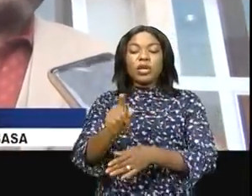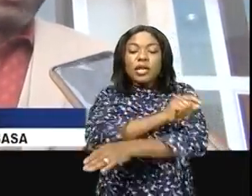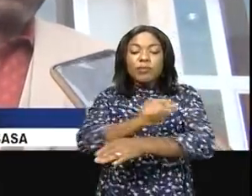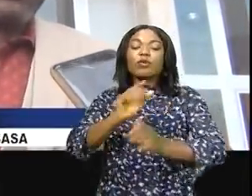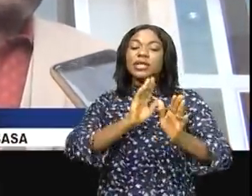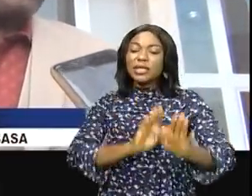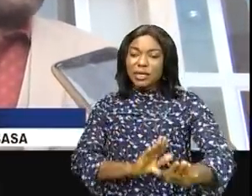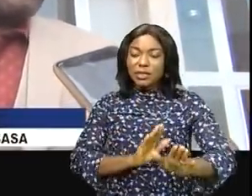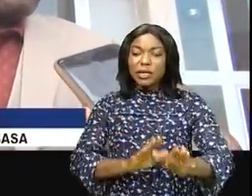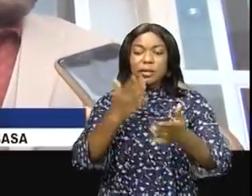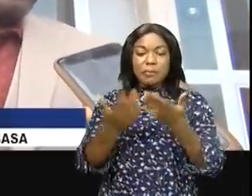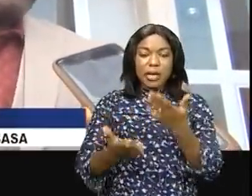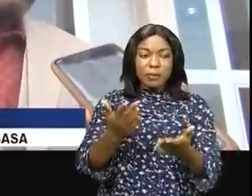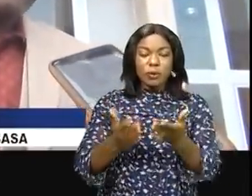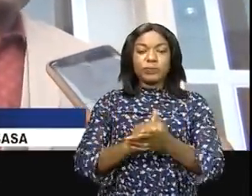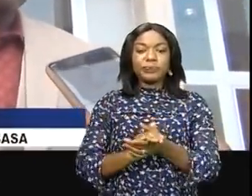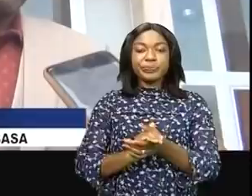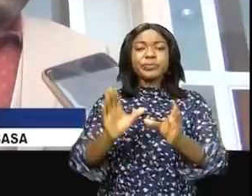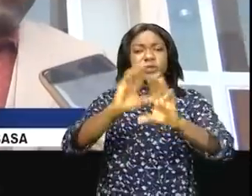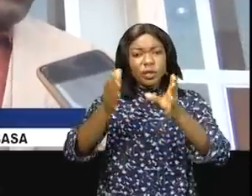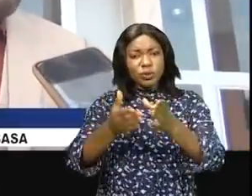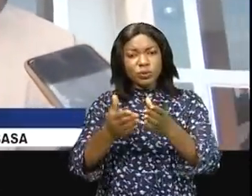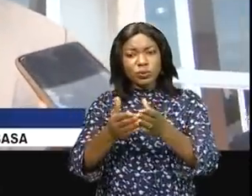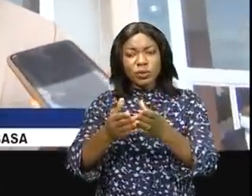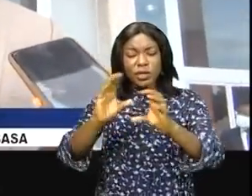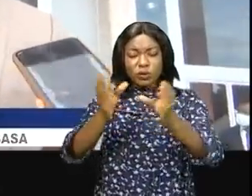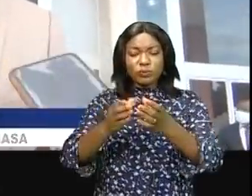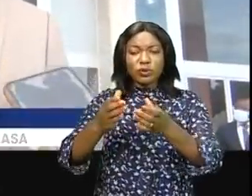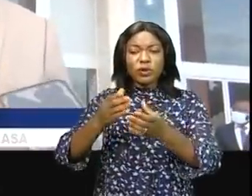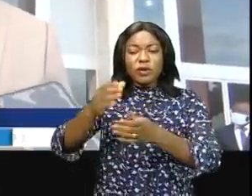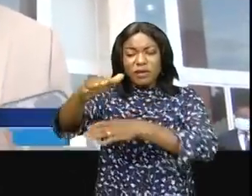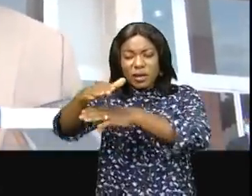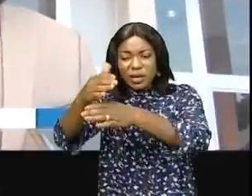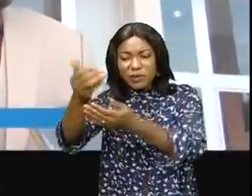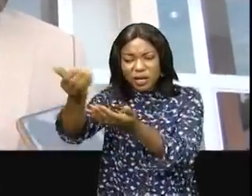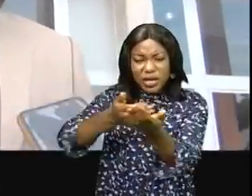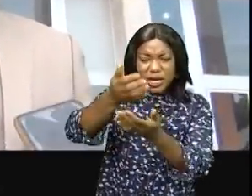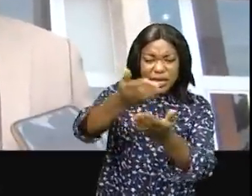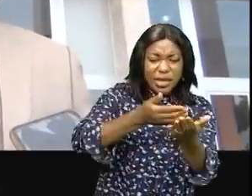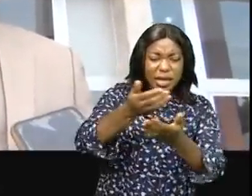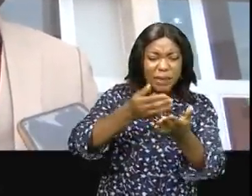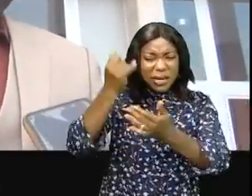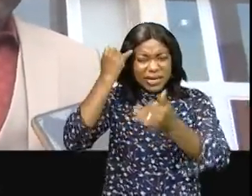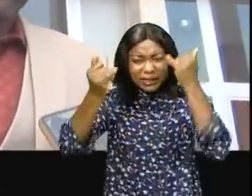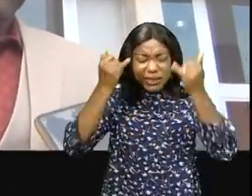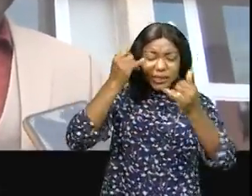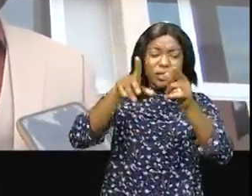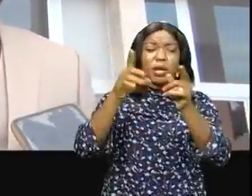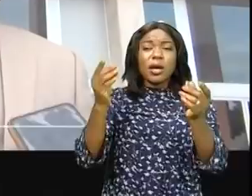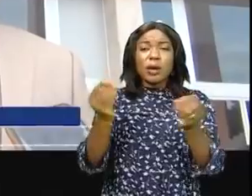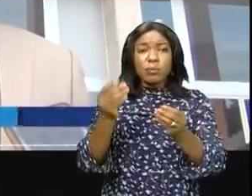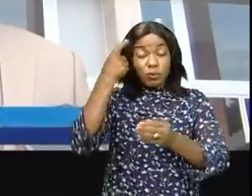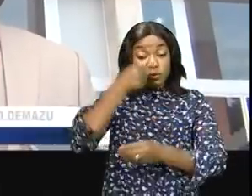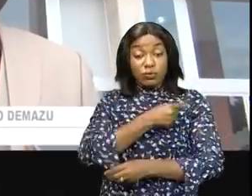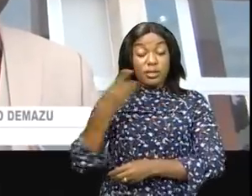est attendu par rapport à tout ce que la commission va récolter comme élément. Donc quant à moi, je pense que